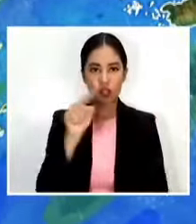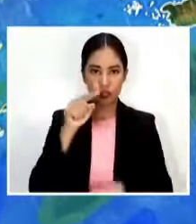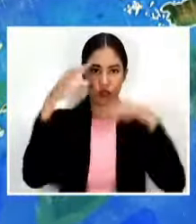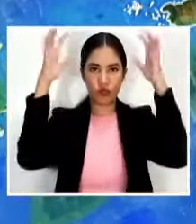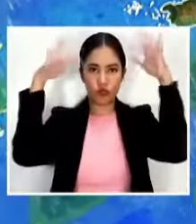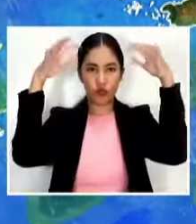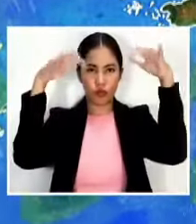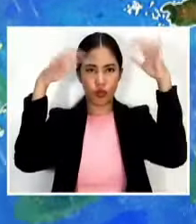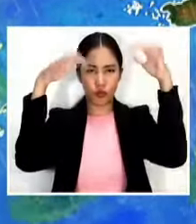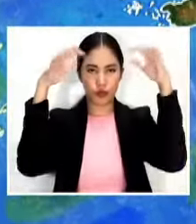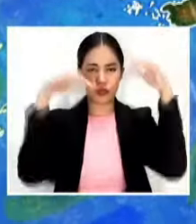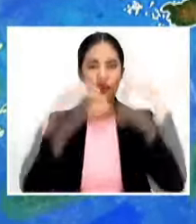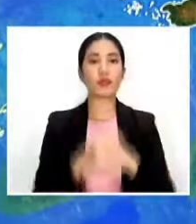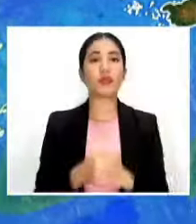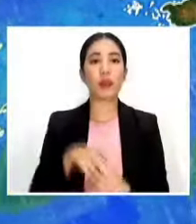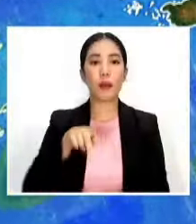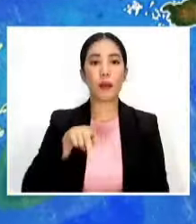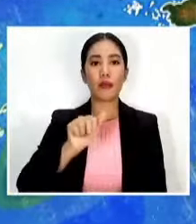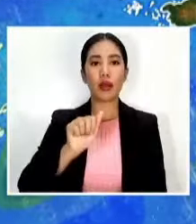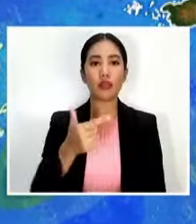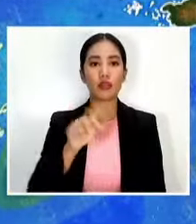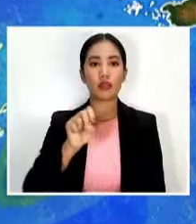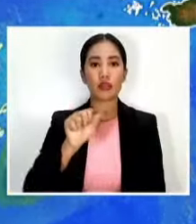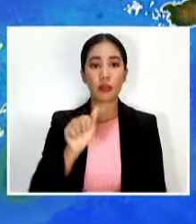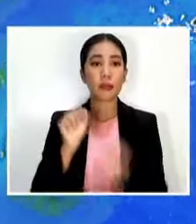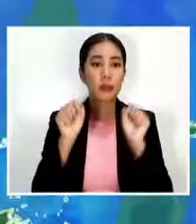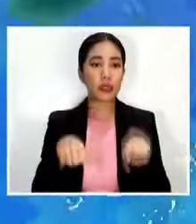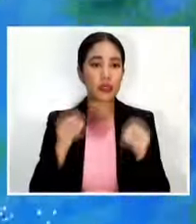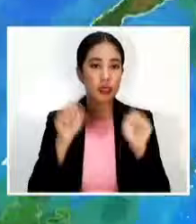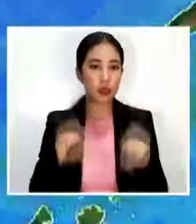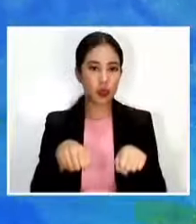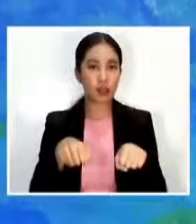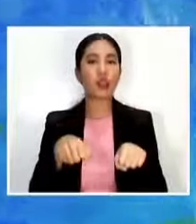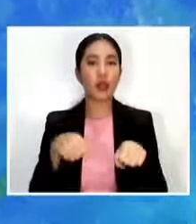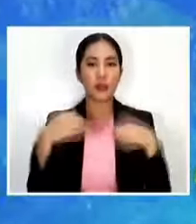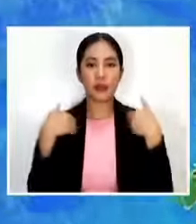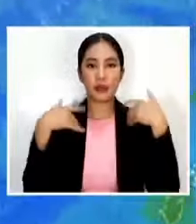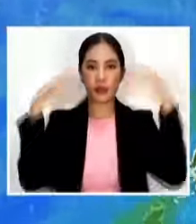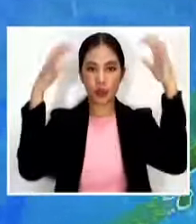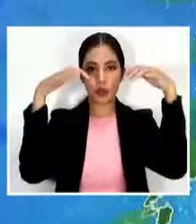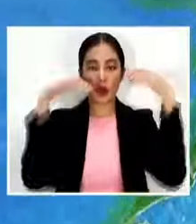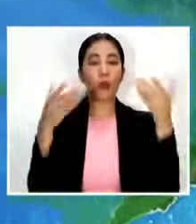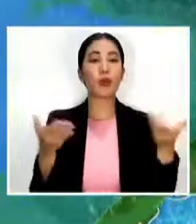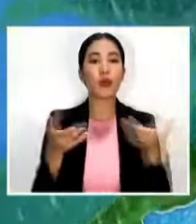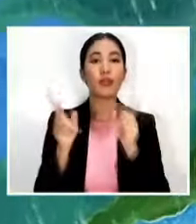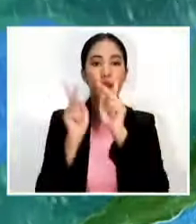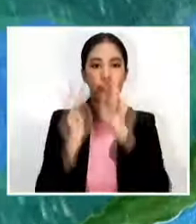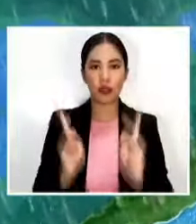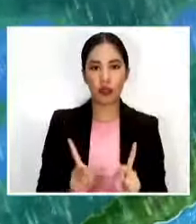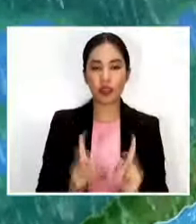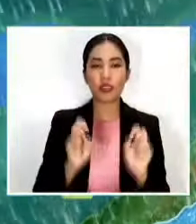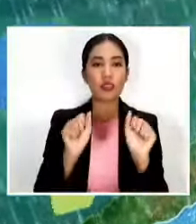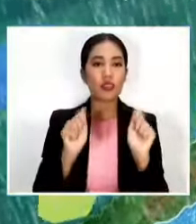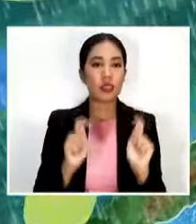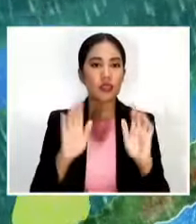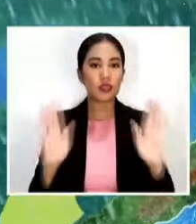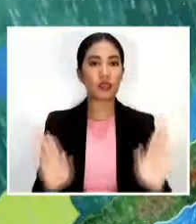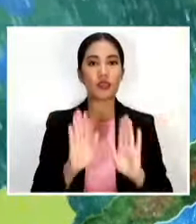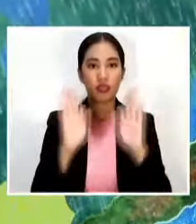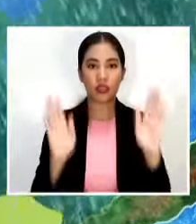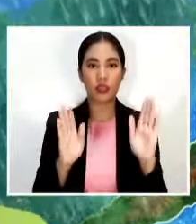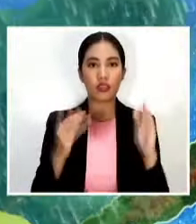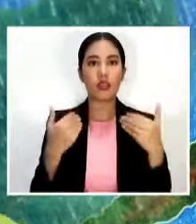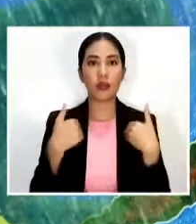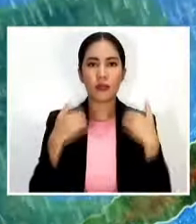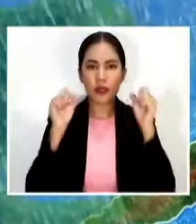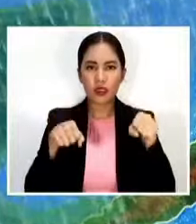Ayon sa pag-asa posibleng din tumama ang low pressure area sa Palawan ngayong weekend Base sa forecast ng The Weather Company posibleng maghapong